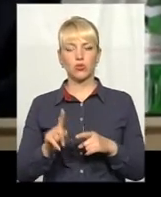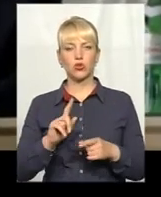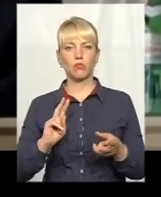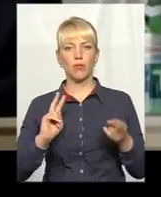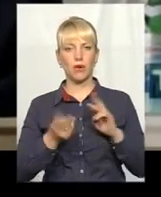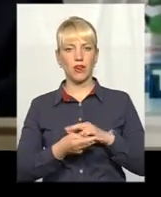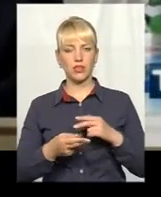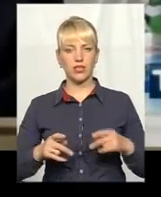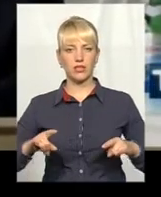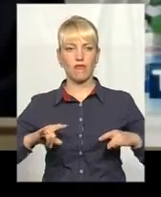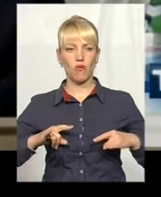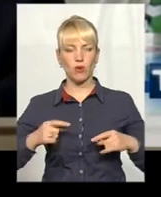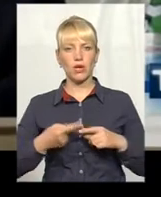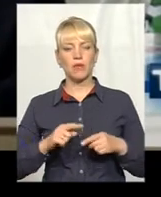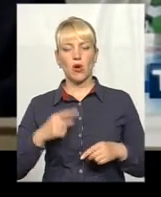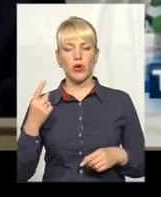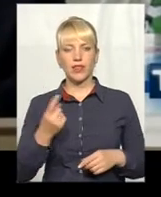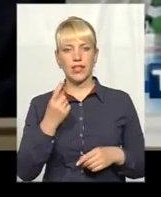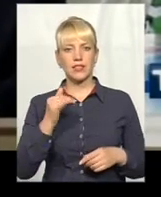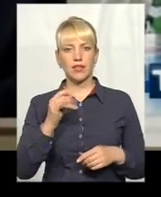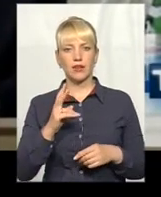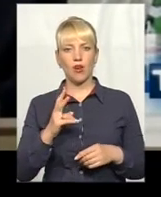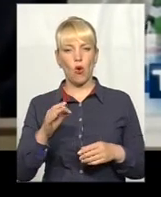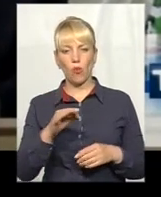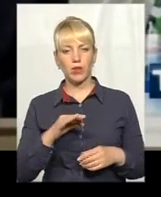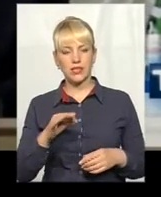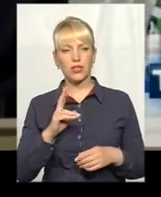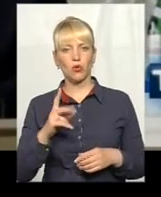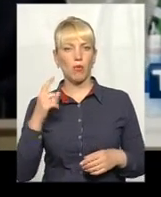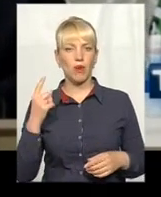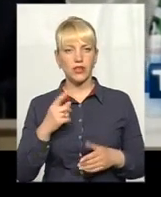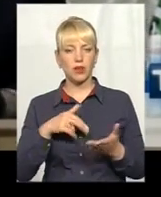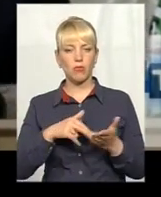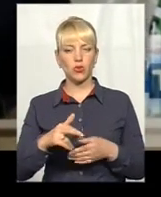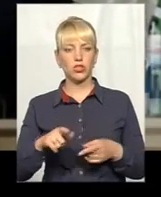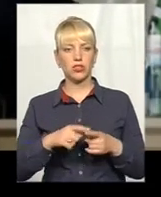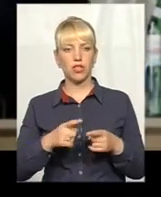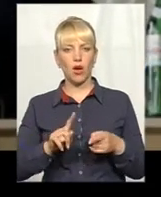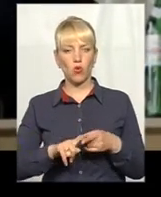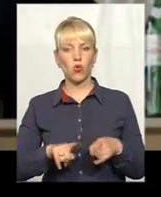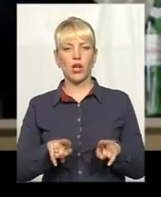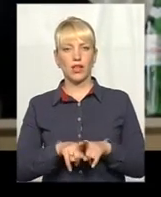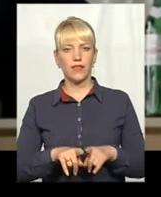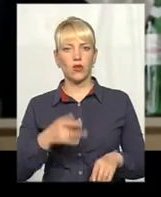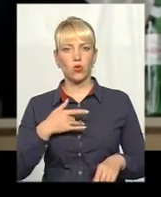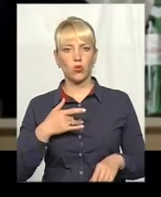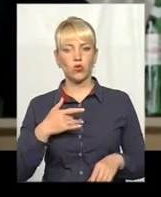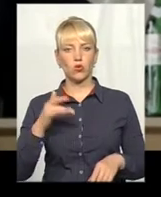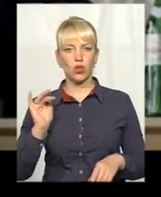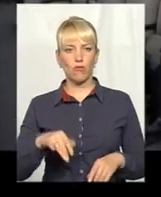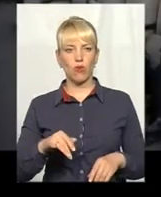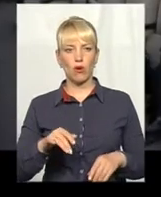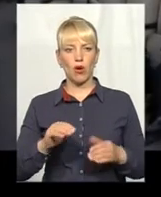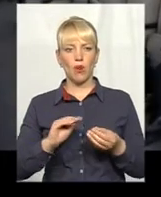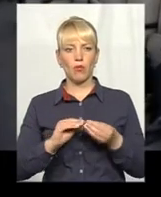в іншу форму. одна із тих областей, яка перша. І пройшли таку сувору цю проблематику атестації.